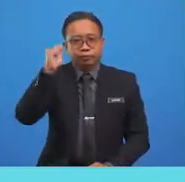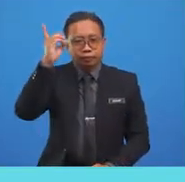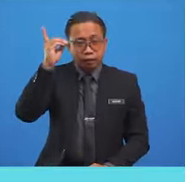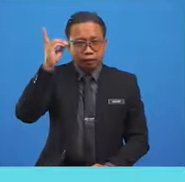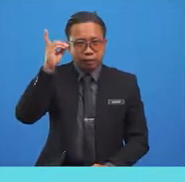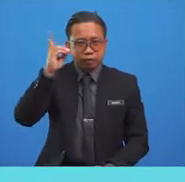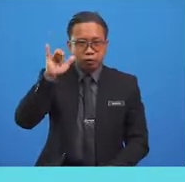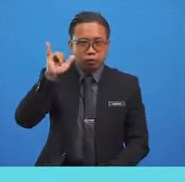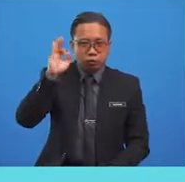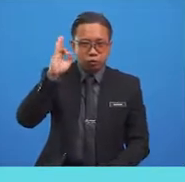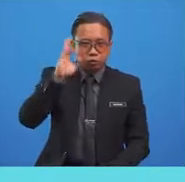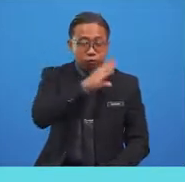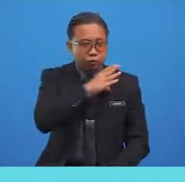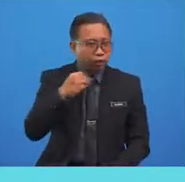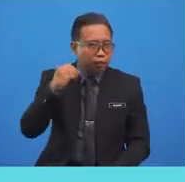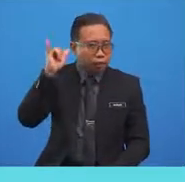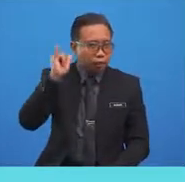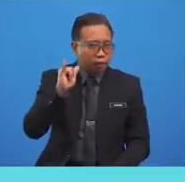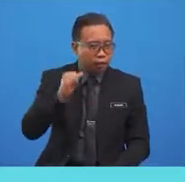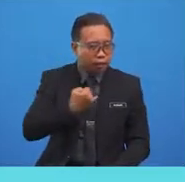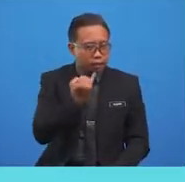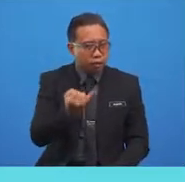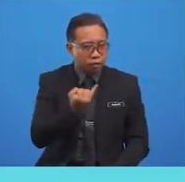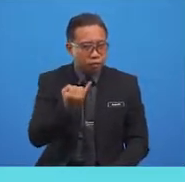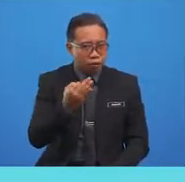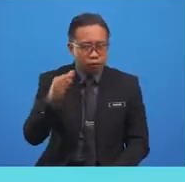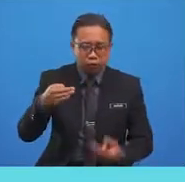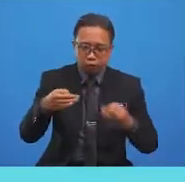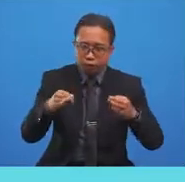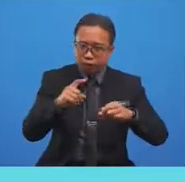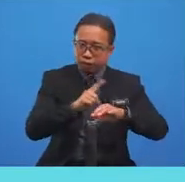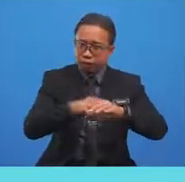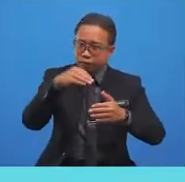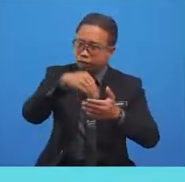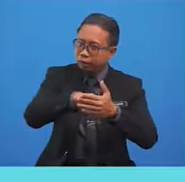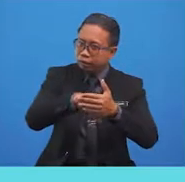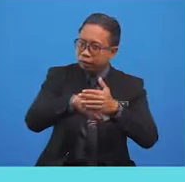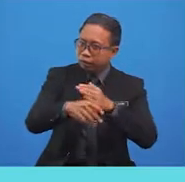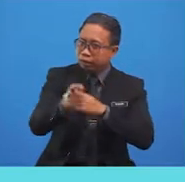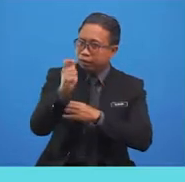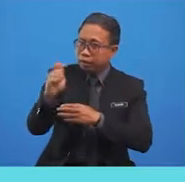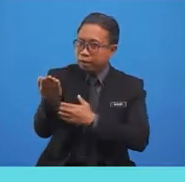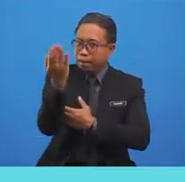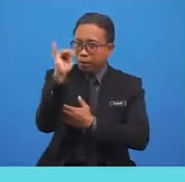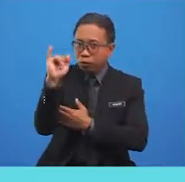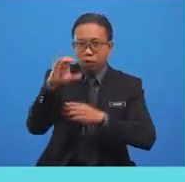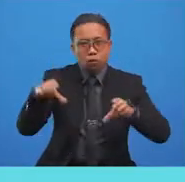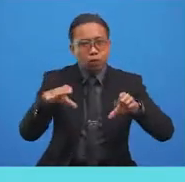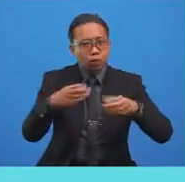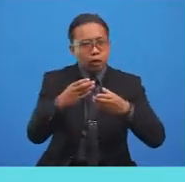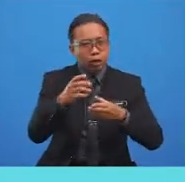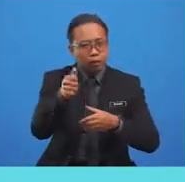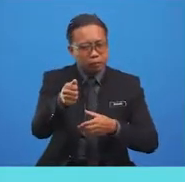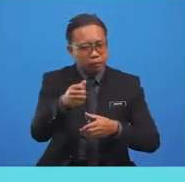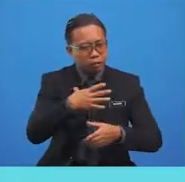Yusuf, Aliyah and Mama enjoy their free time in the morning doing what they love.